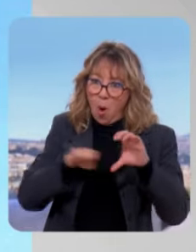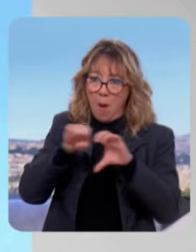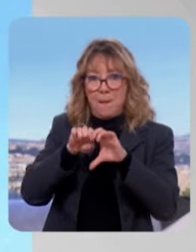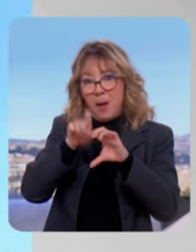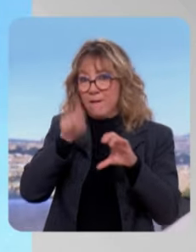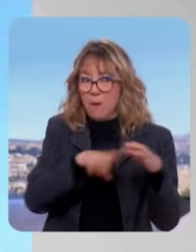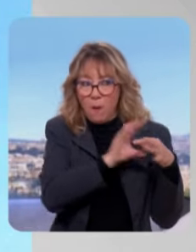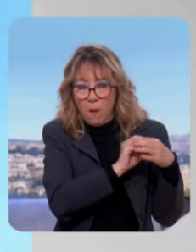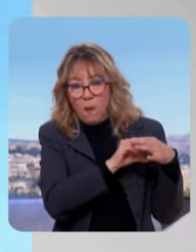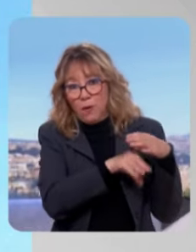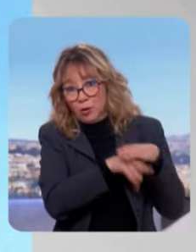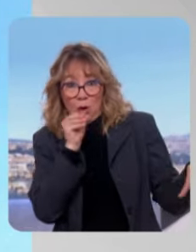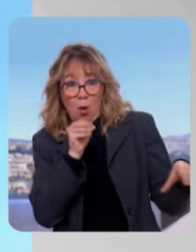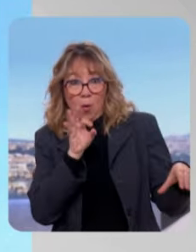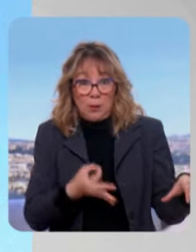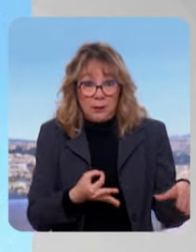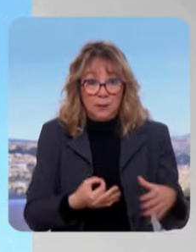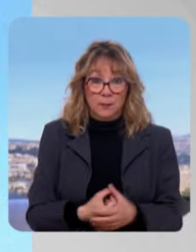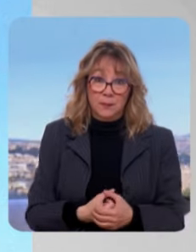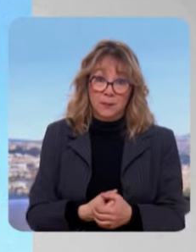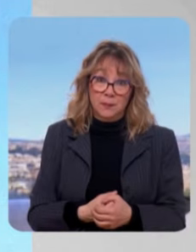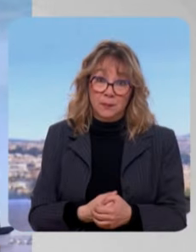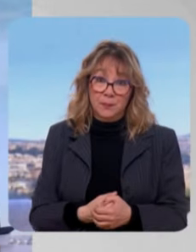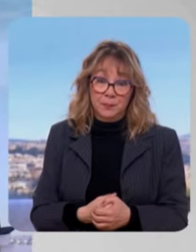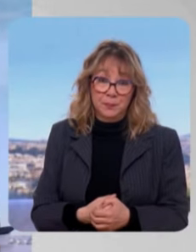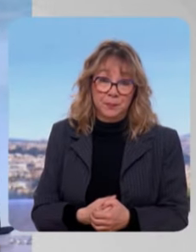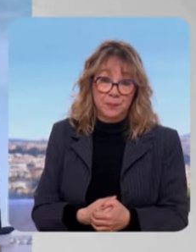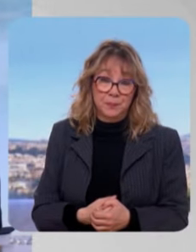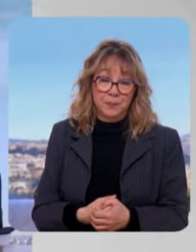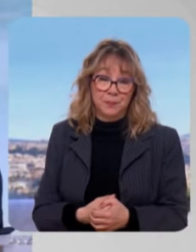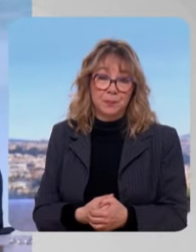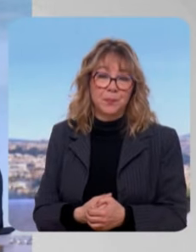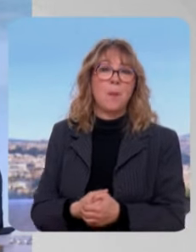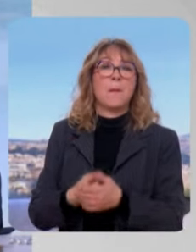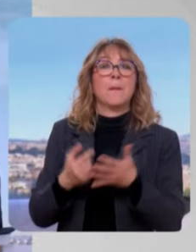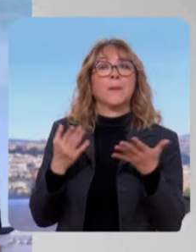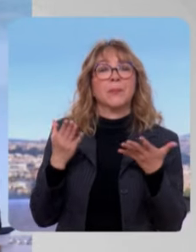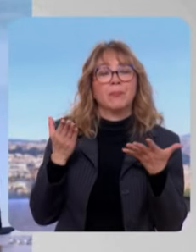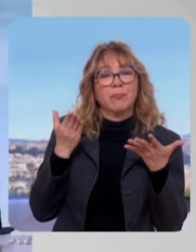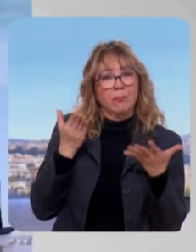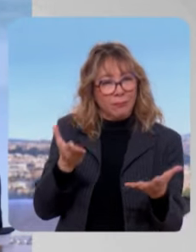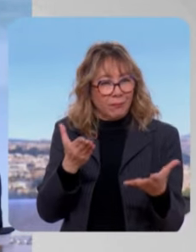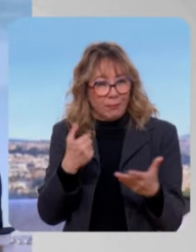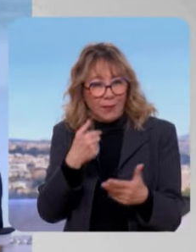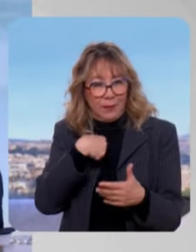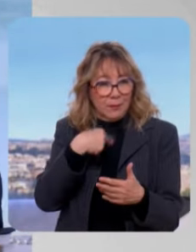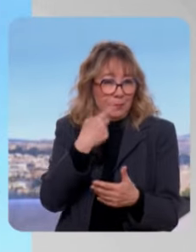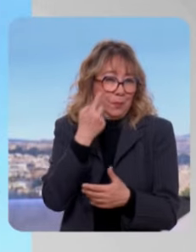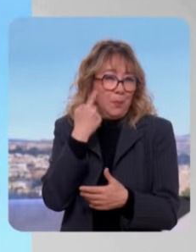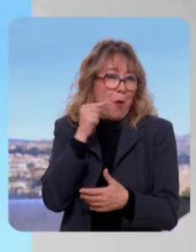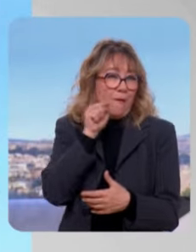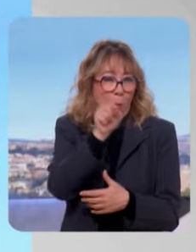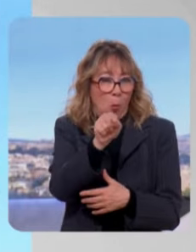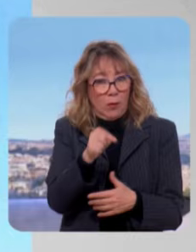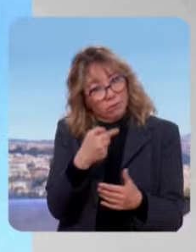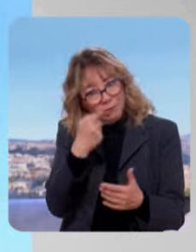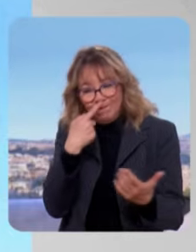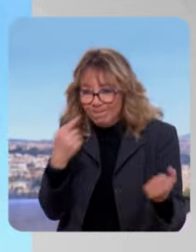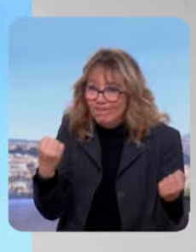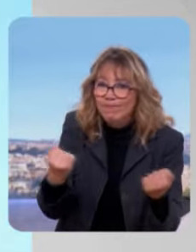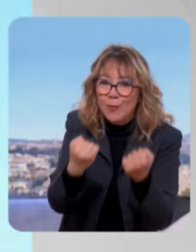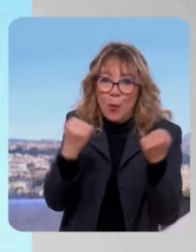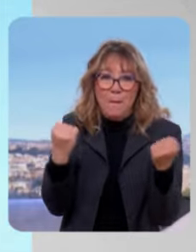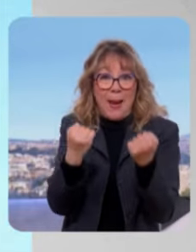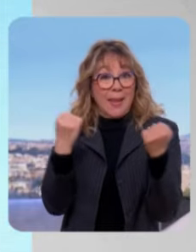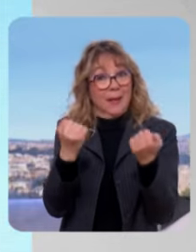envisager la sortie de l'OTAN, tout à fait. Vous l'avez redit ce matin, donc effectivement, votre cœur de cible, votre cœur de campagne plus